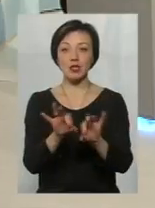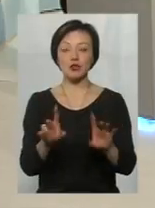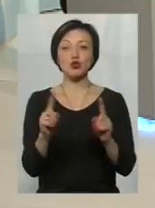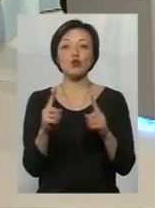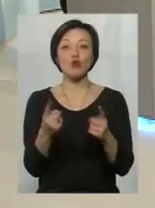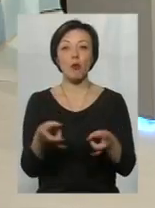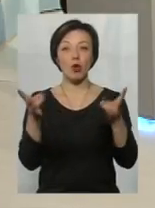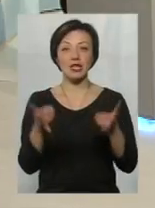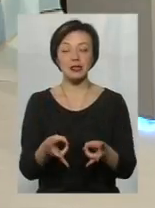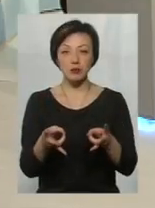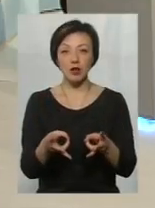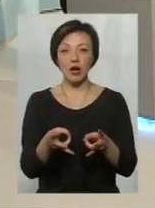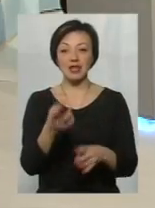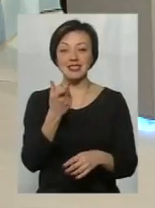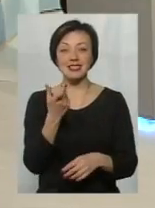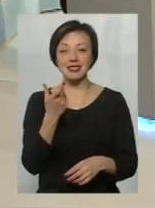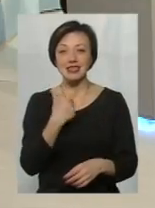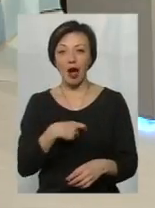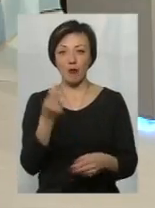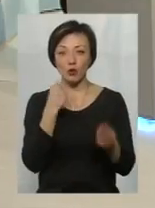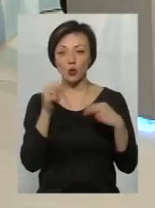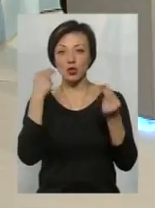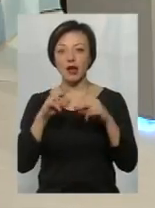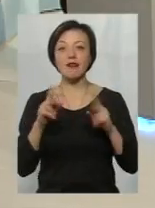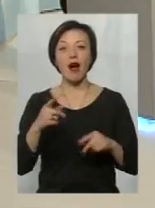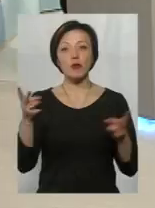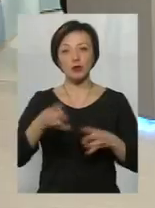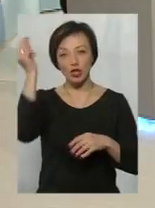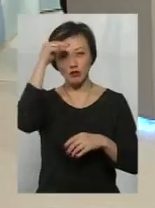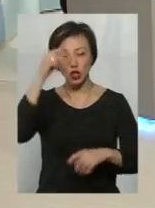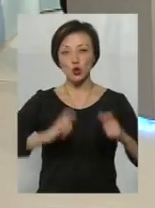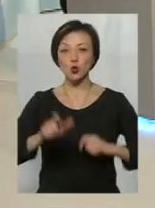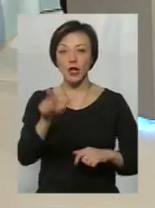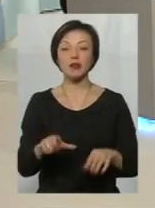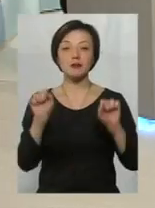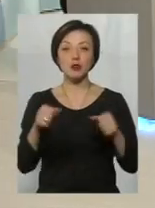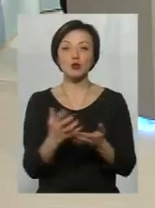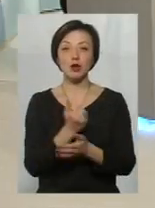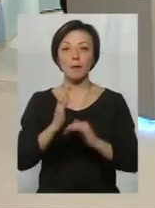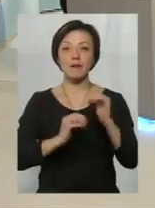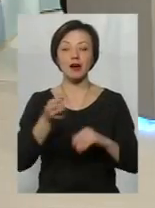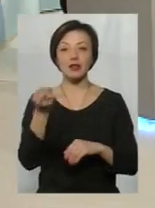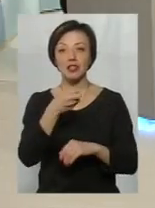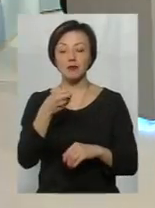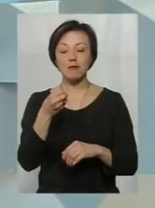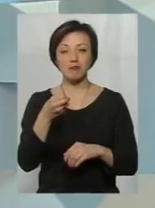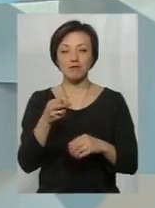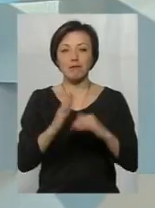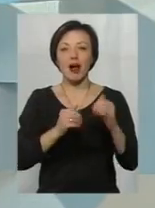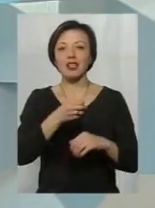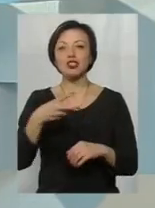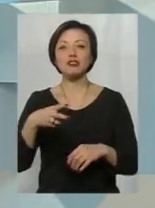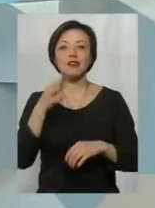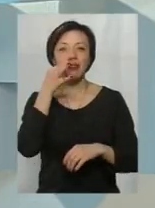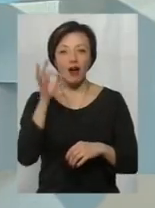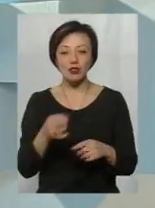чому потрібно саме удосконалитись і як потрібно навчитися студенту, для того, щоб він зміг здобути практичні базові навички з приводу